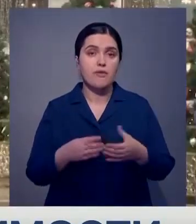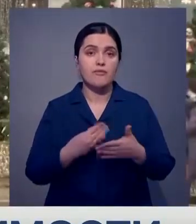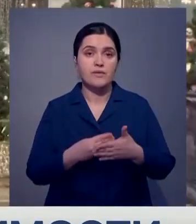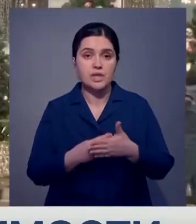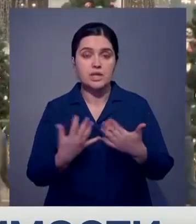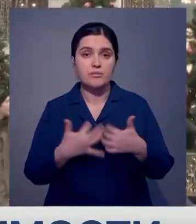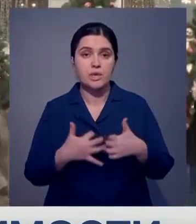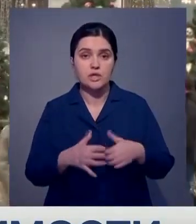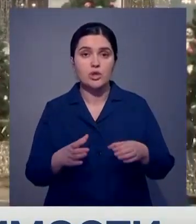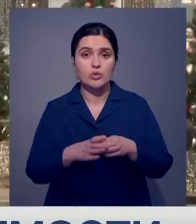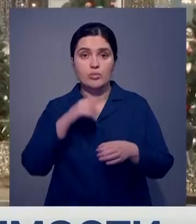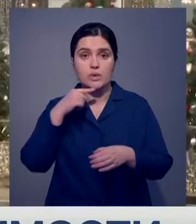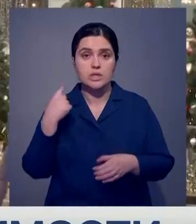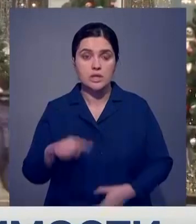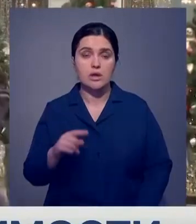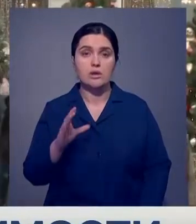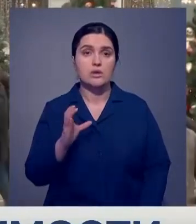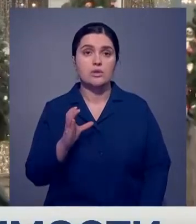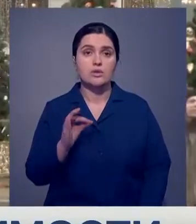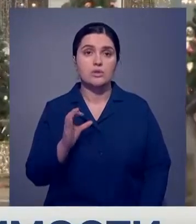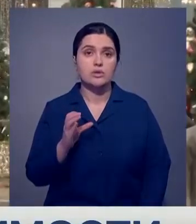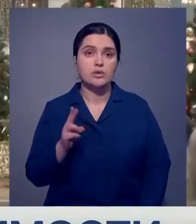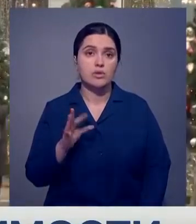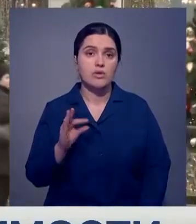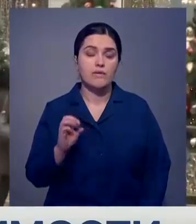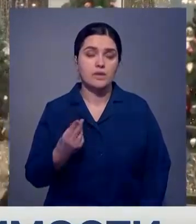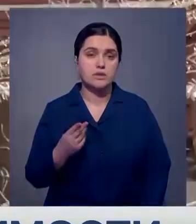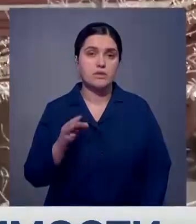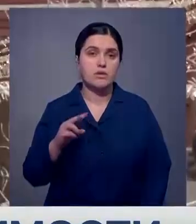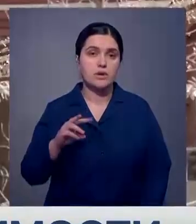Ассоциации финансово-промышленных групп России Олег Сосковец.